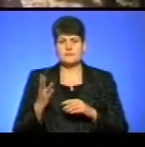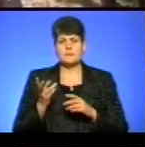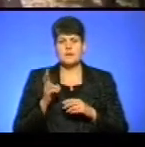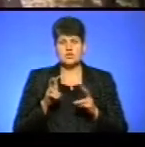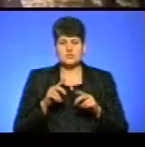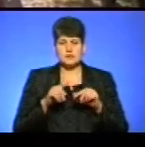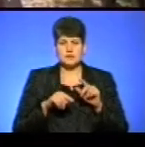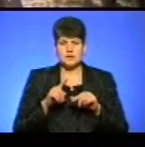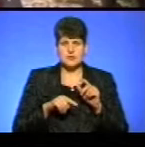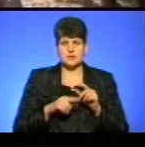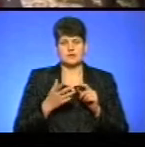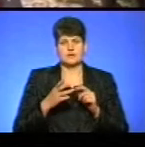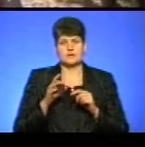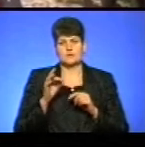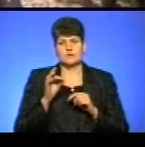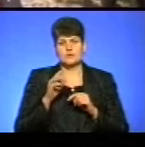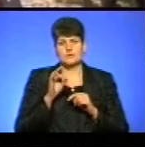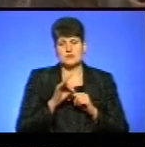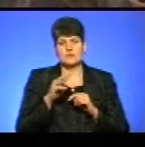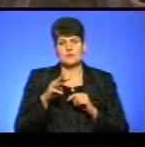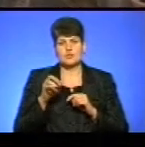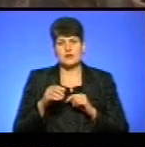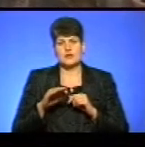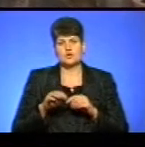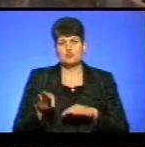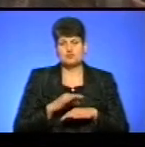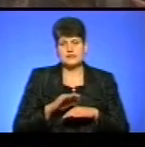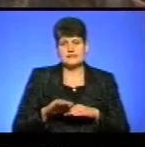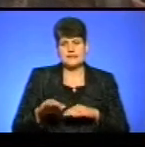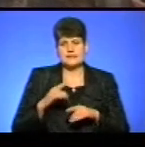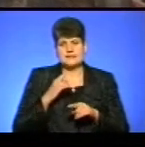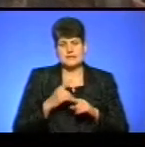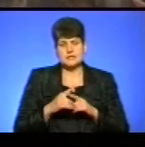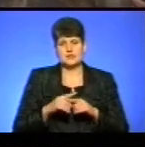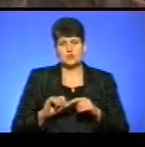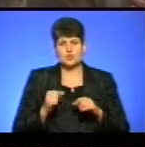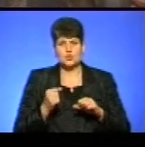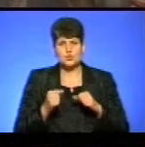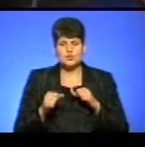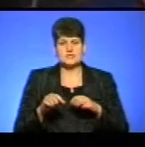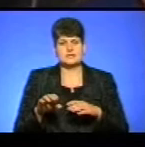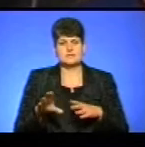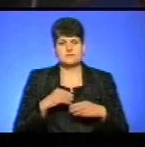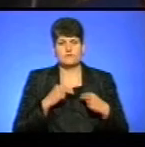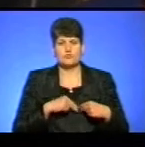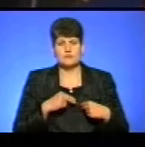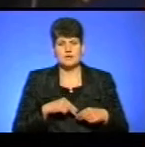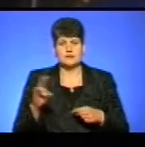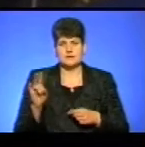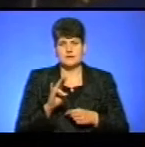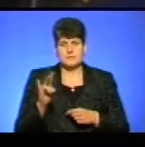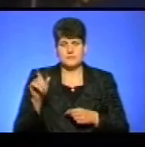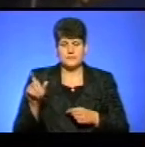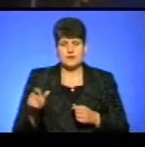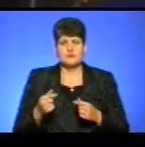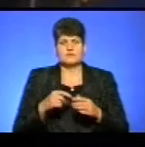прийшли рідні полковника Руслана Муляра – дружина, діти, сестри, а також друзі, співробітники, духовенство. Присутні хвилиною мовчання